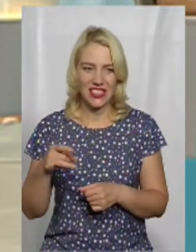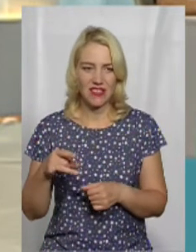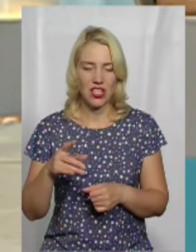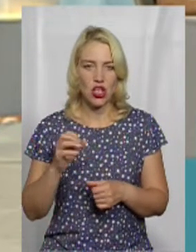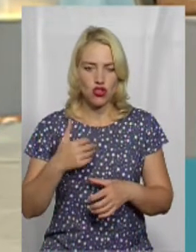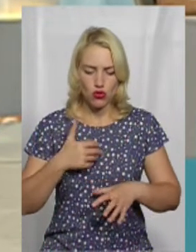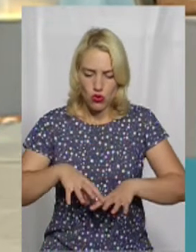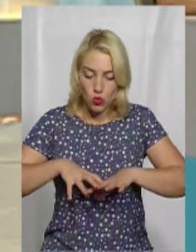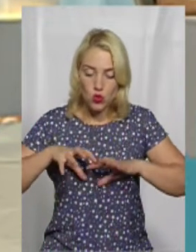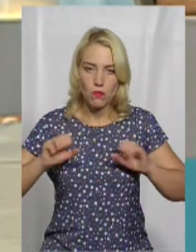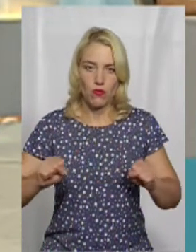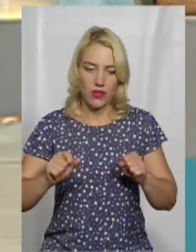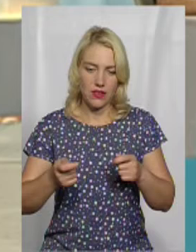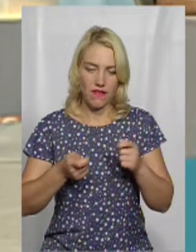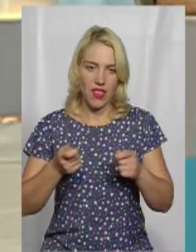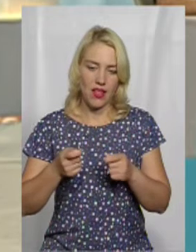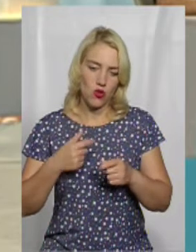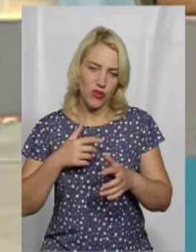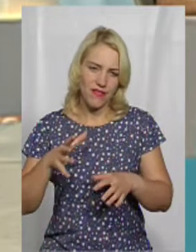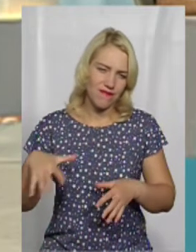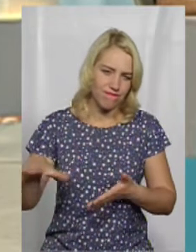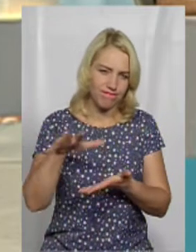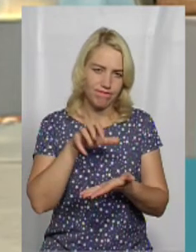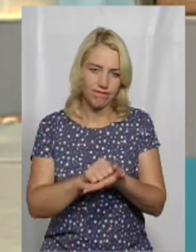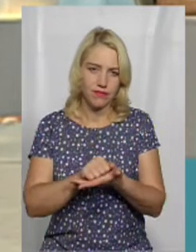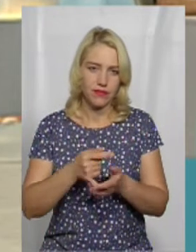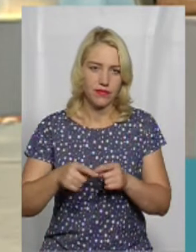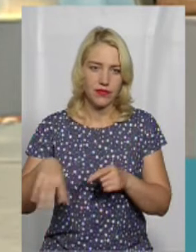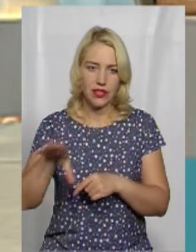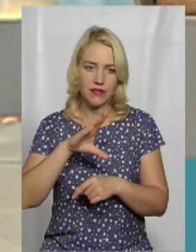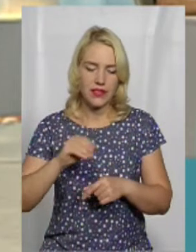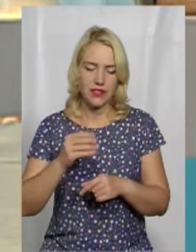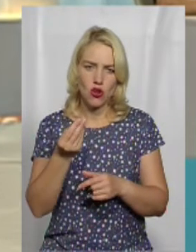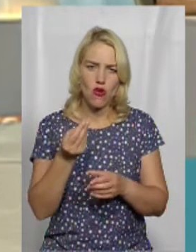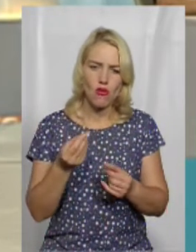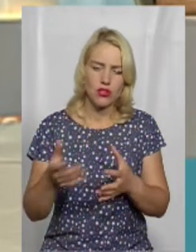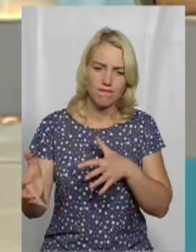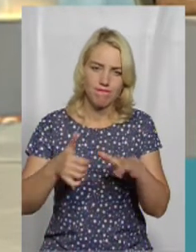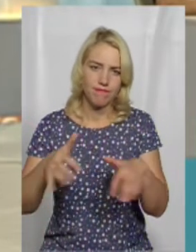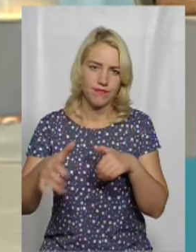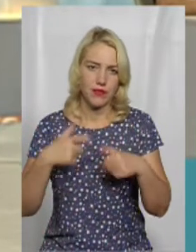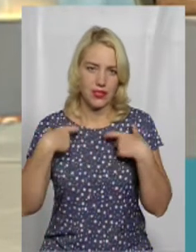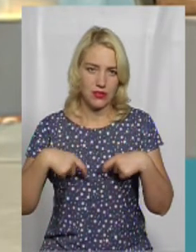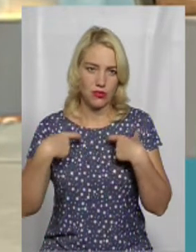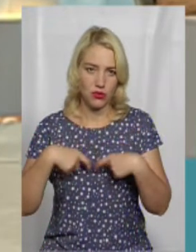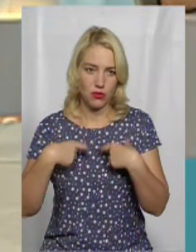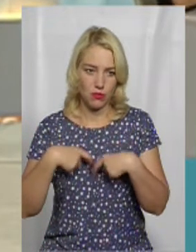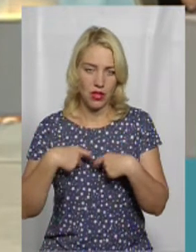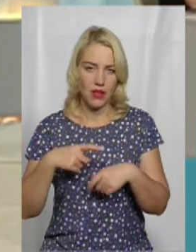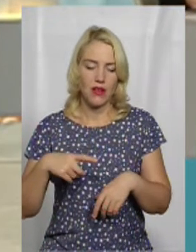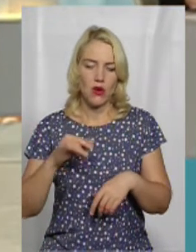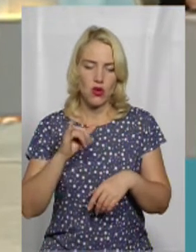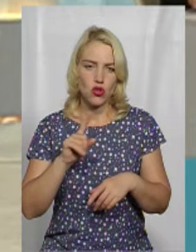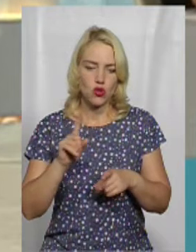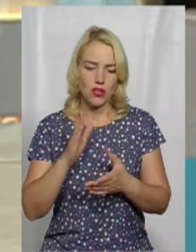узрупувати і владу в місті, і взагалі взяти під контроль величезні потоки грошей, які проходять через саме це місто і все, що